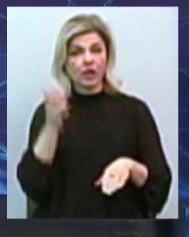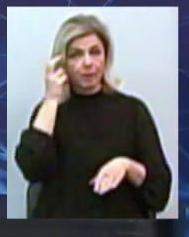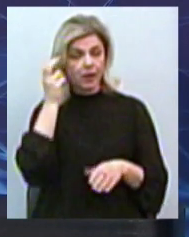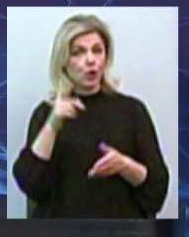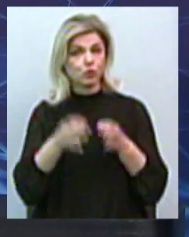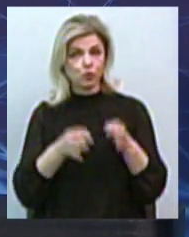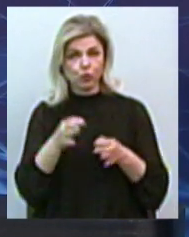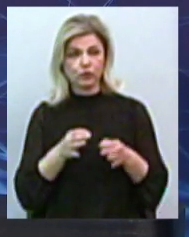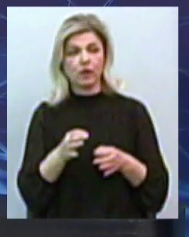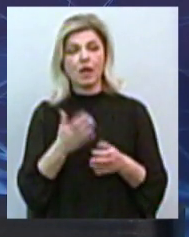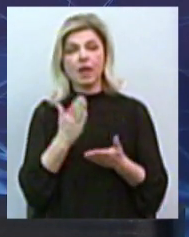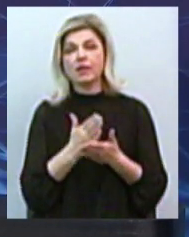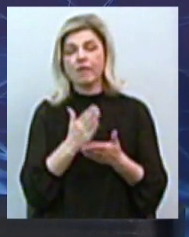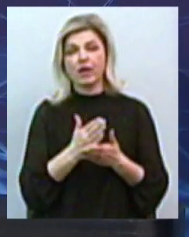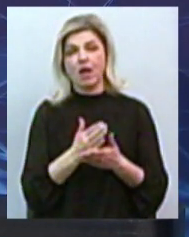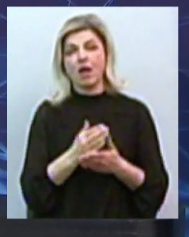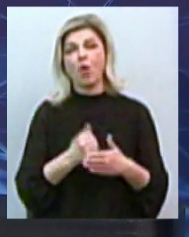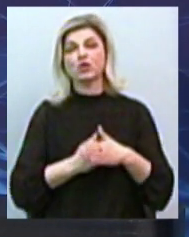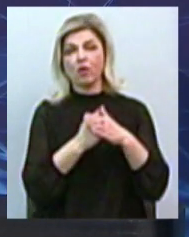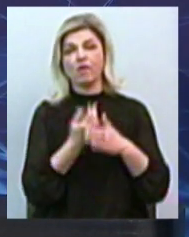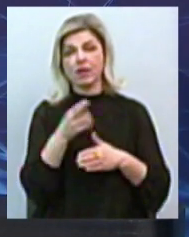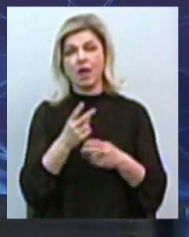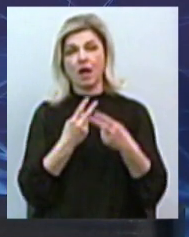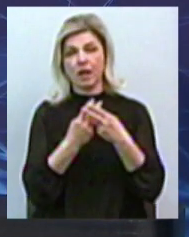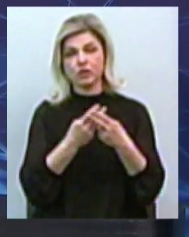яке стало підставою для арешті, згадується